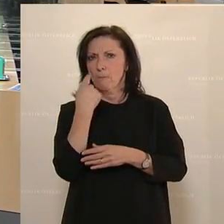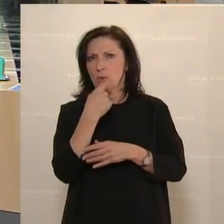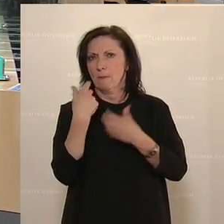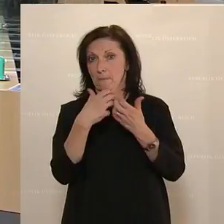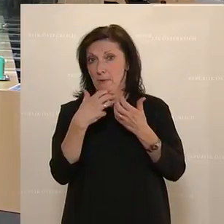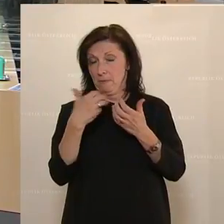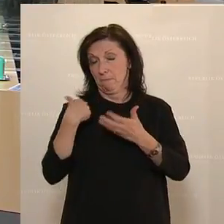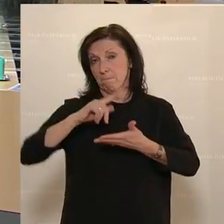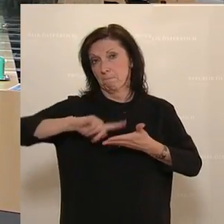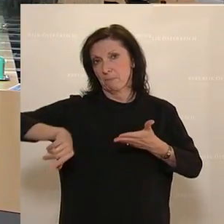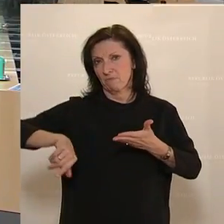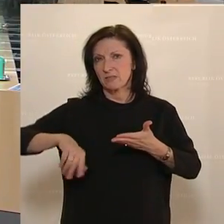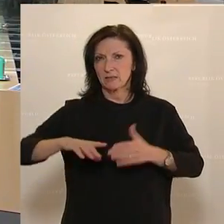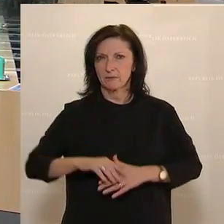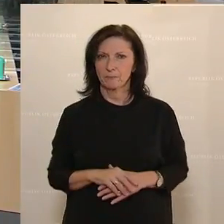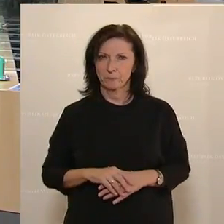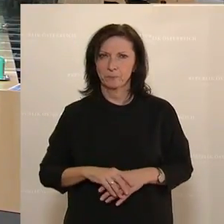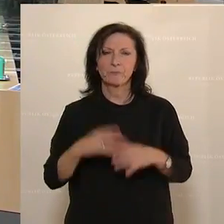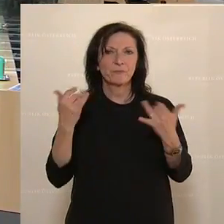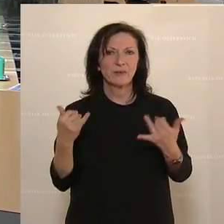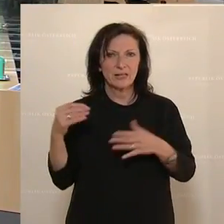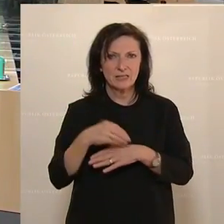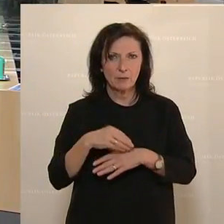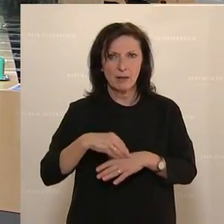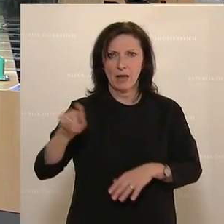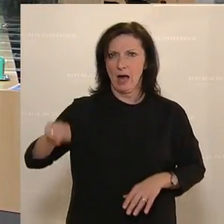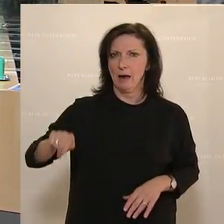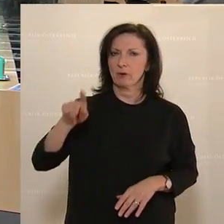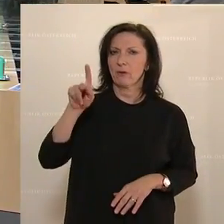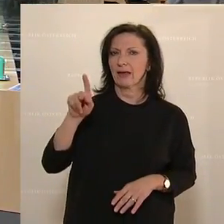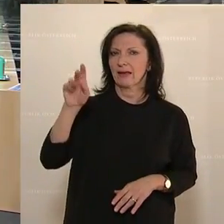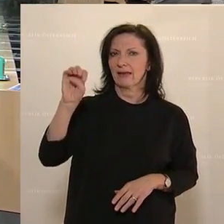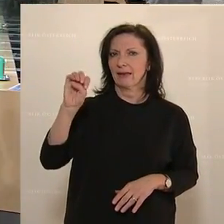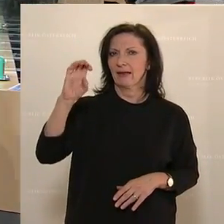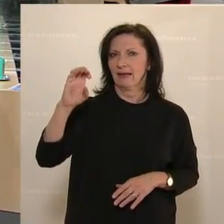Berichterstattung wurde verzichtet. Zu Wort gemeldet ist der Abgeordnete Keck.